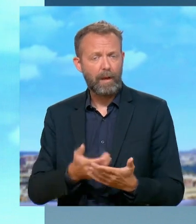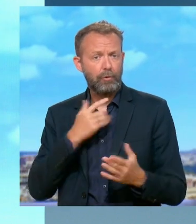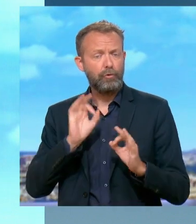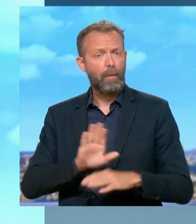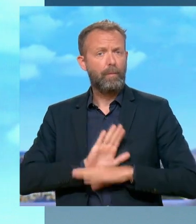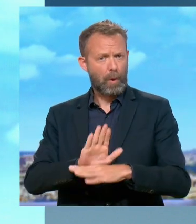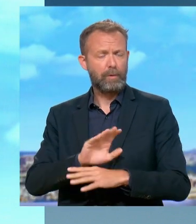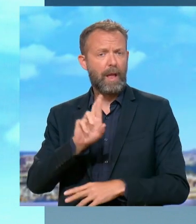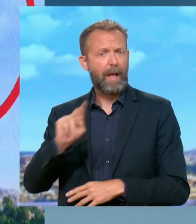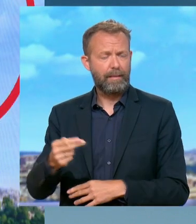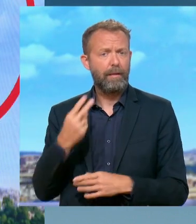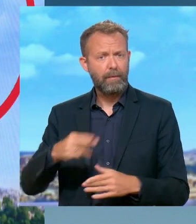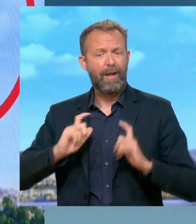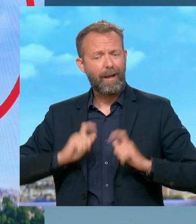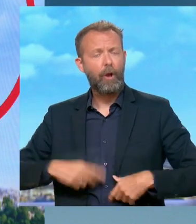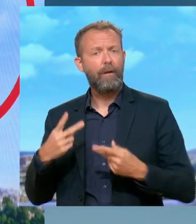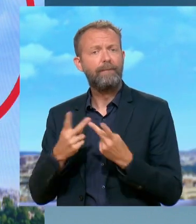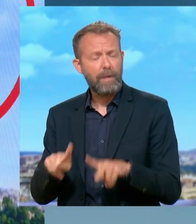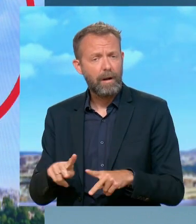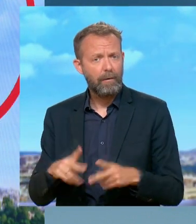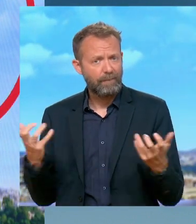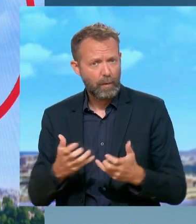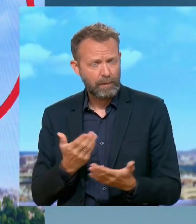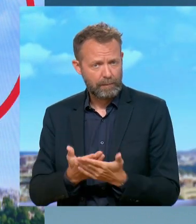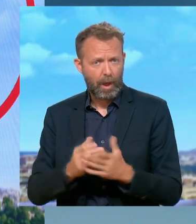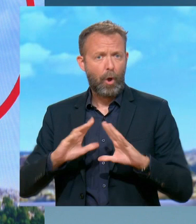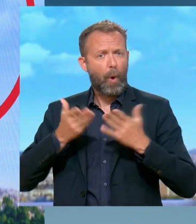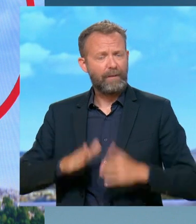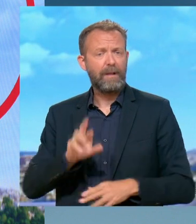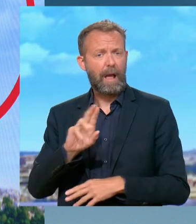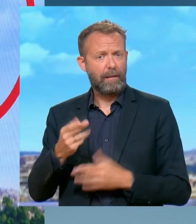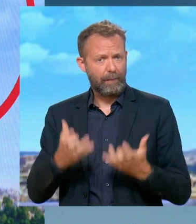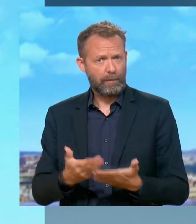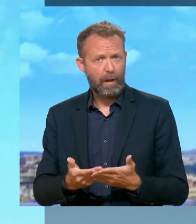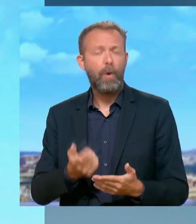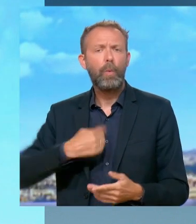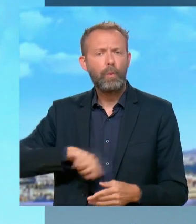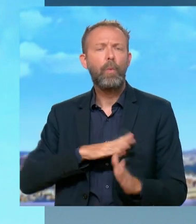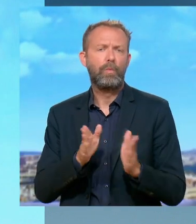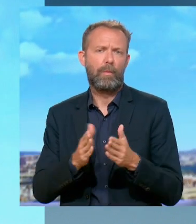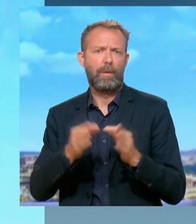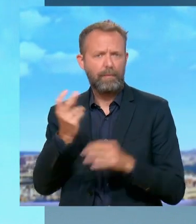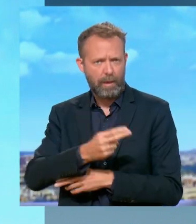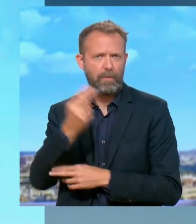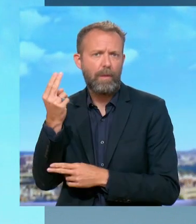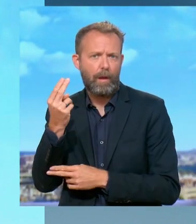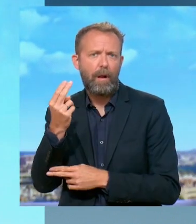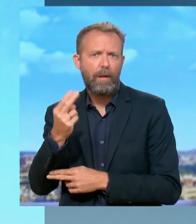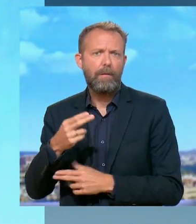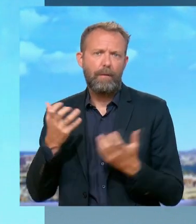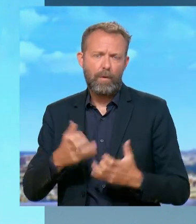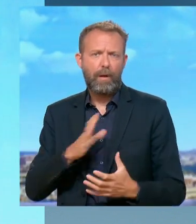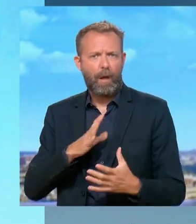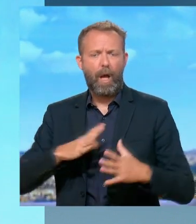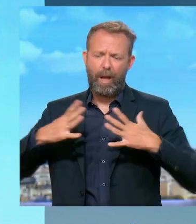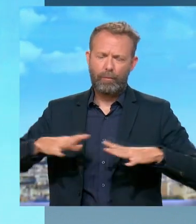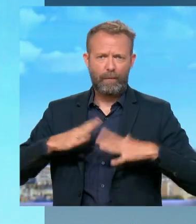les écoles de leur commune, je précise bien sûr. Est-ce que c'est la position officielle du Rassemblement national ? Nous nous demandons au niveau national qu'il y ait des